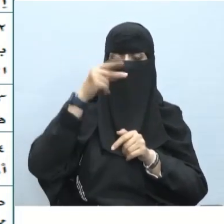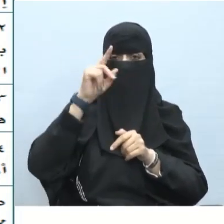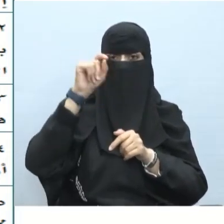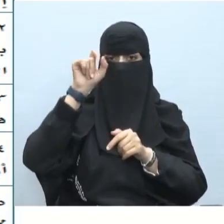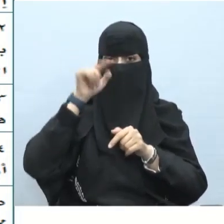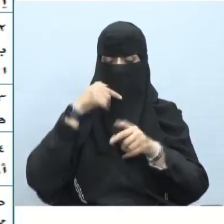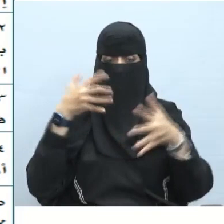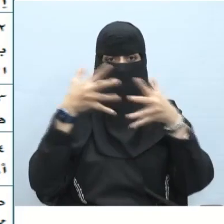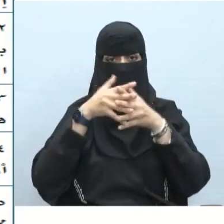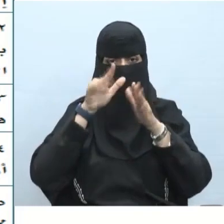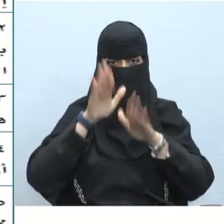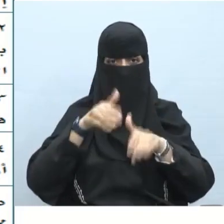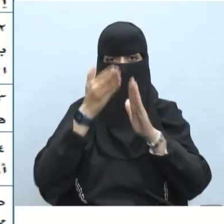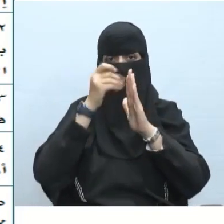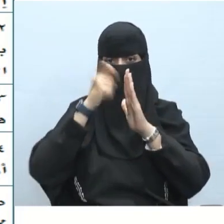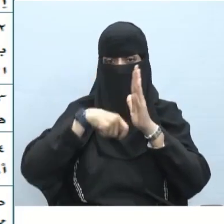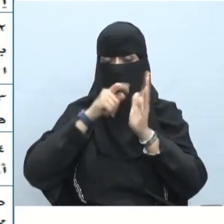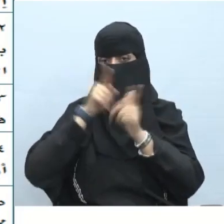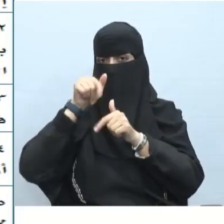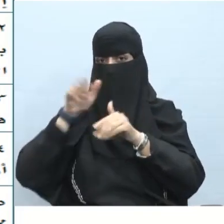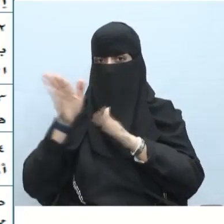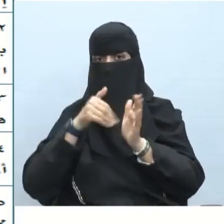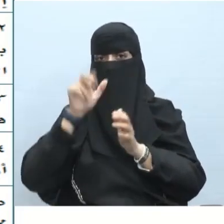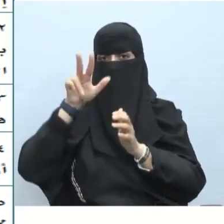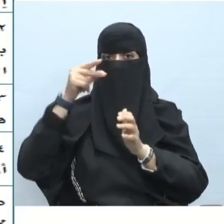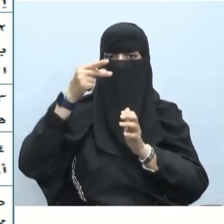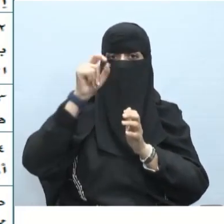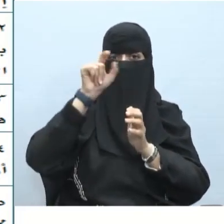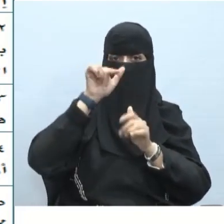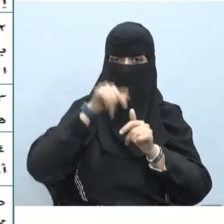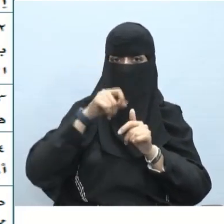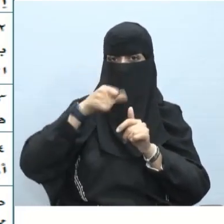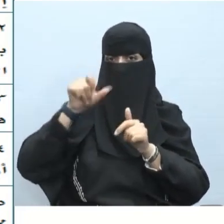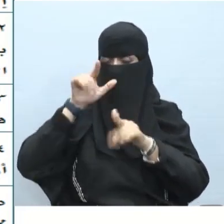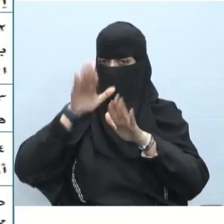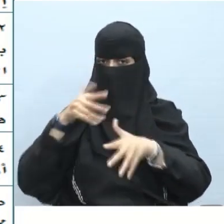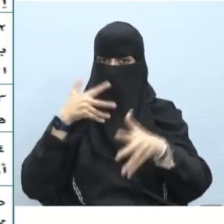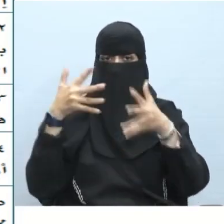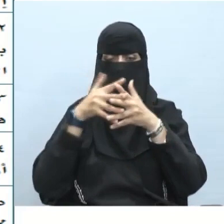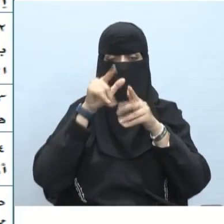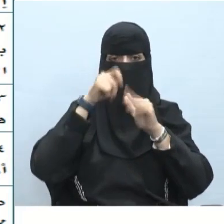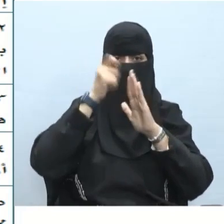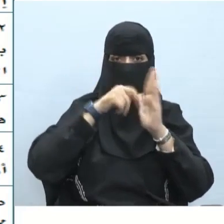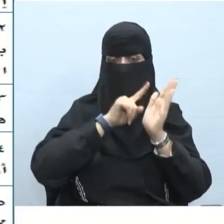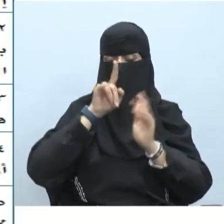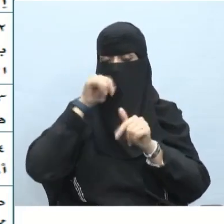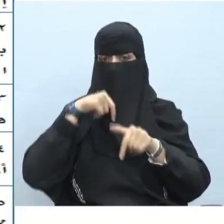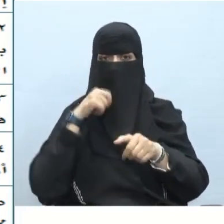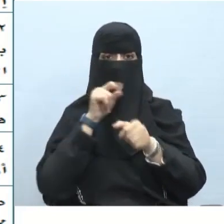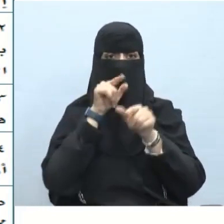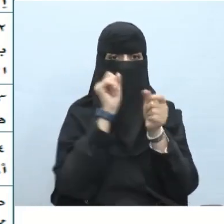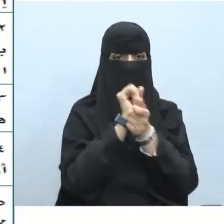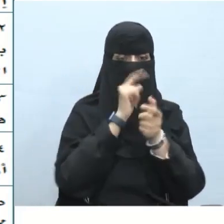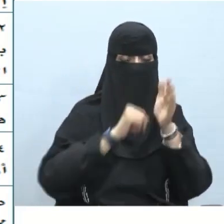فاشترك في الحكم فحرف العطف واو سيكون كذلك الاشتراك في الحكم دون التقييد